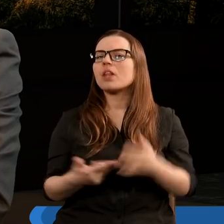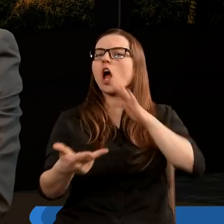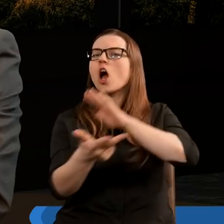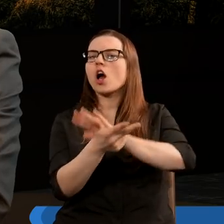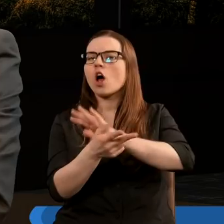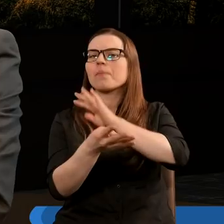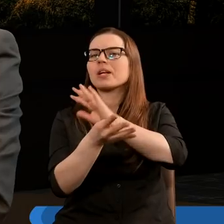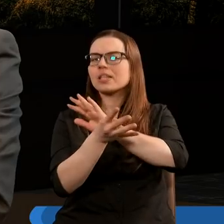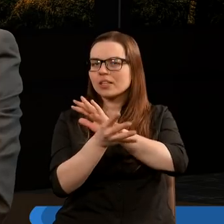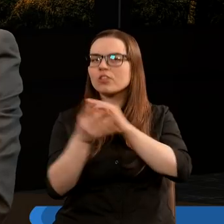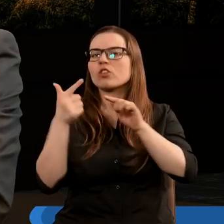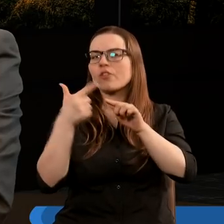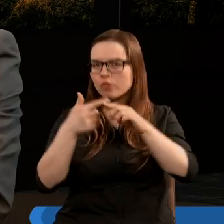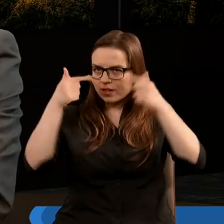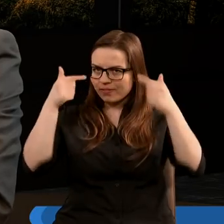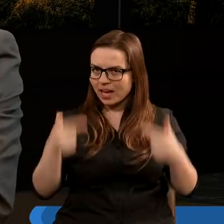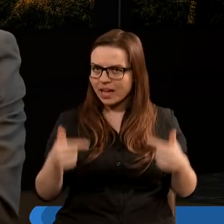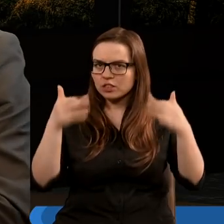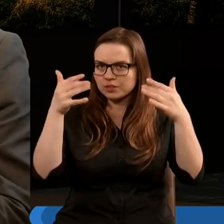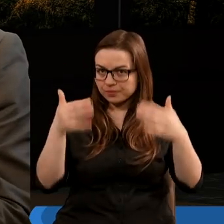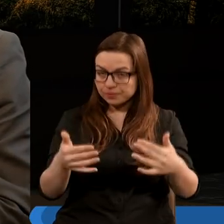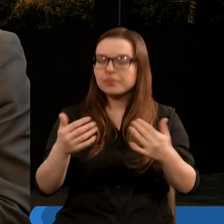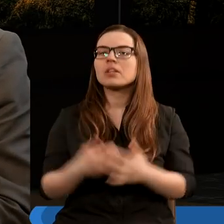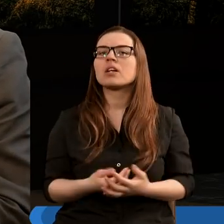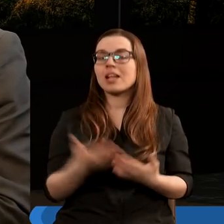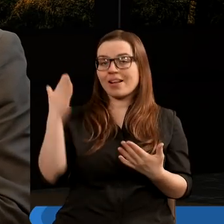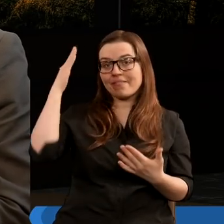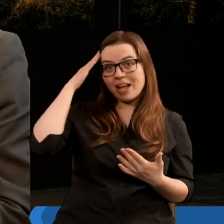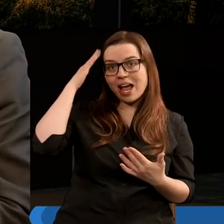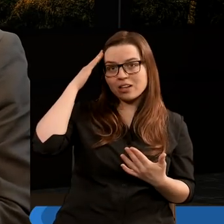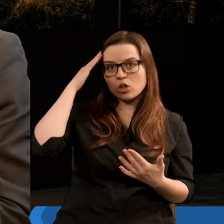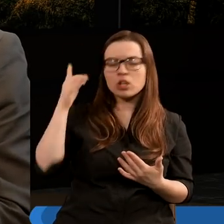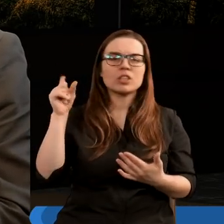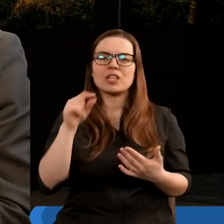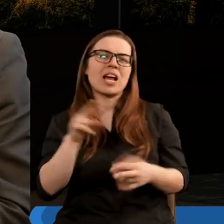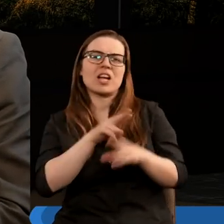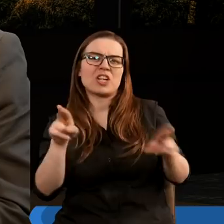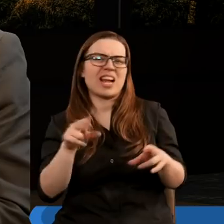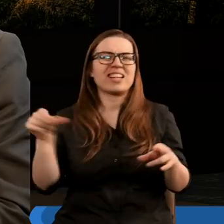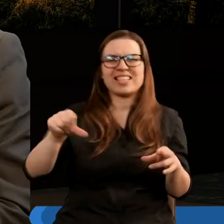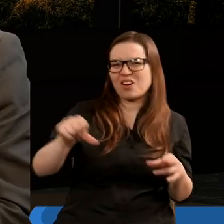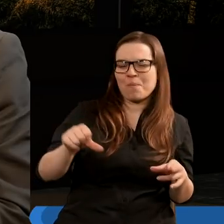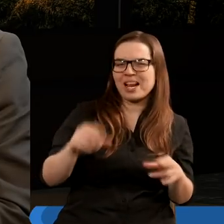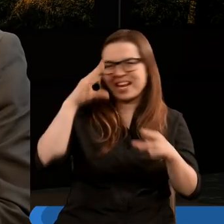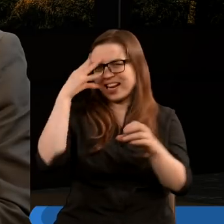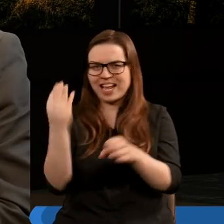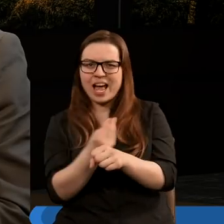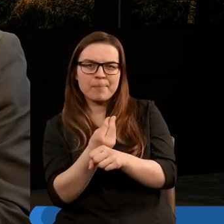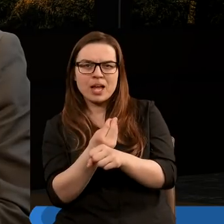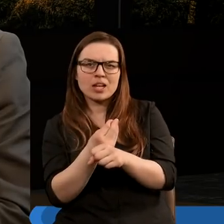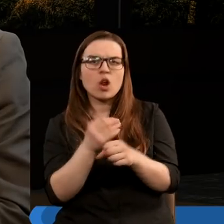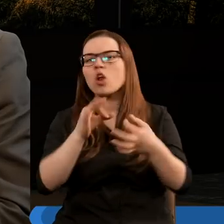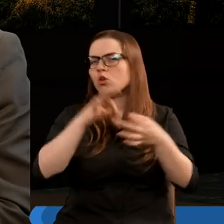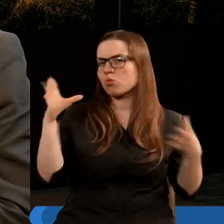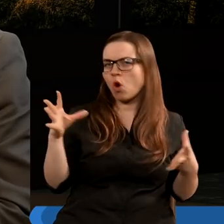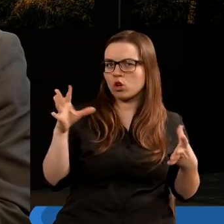osiemnasty, dziewiętnasty i dwudziesty wiersz. Wiedząc, że nie rzeczami znikomymi, srebrem